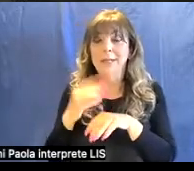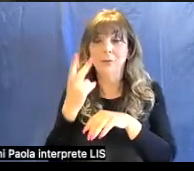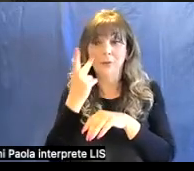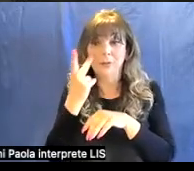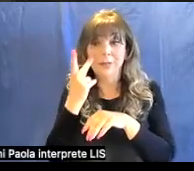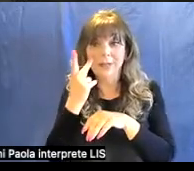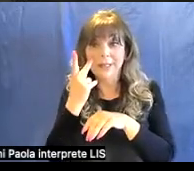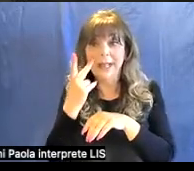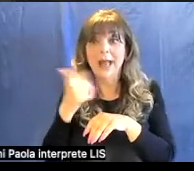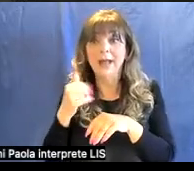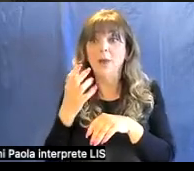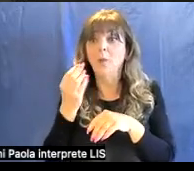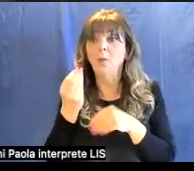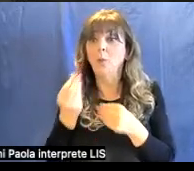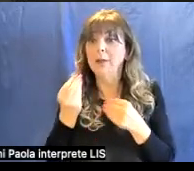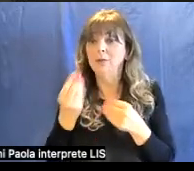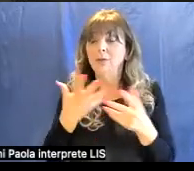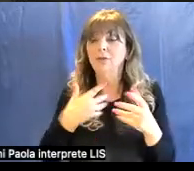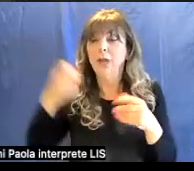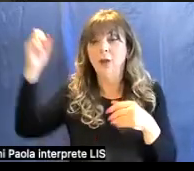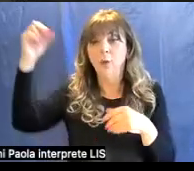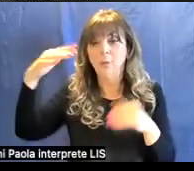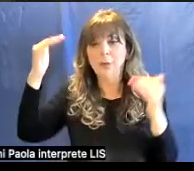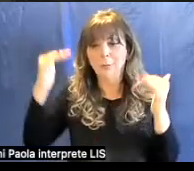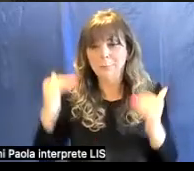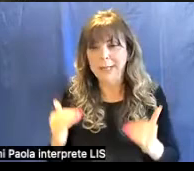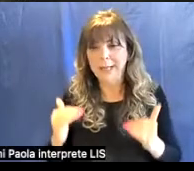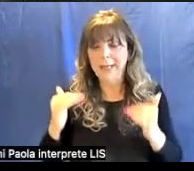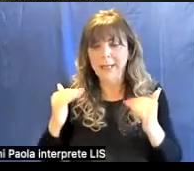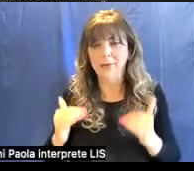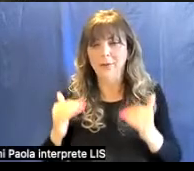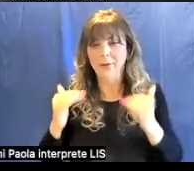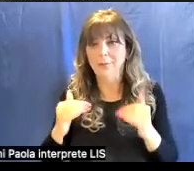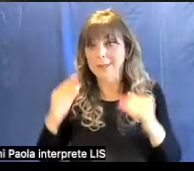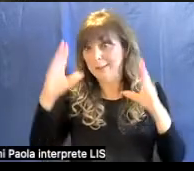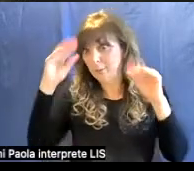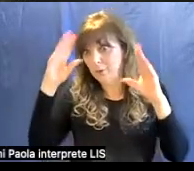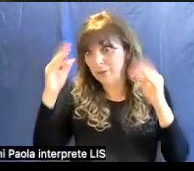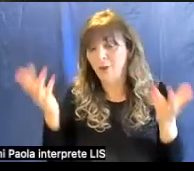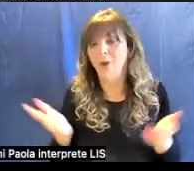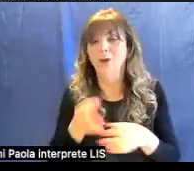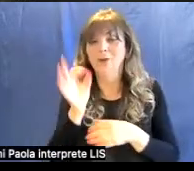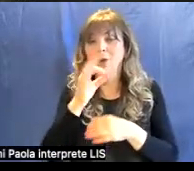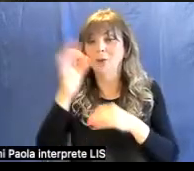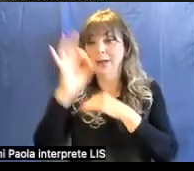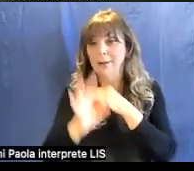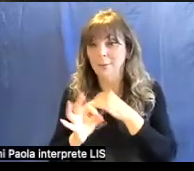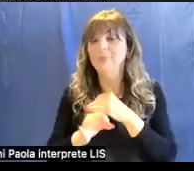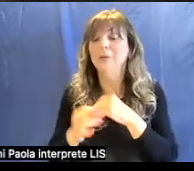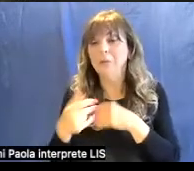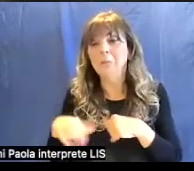luminosità, quindi di notte o al tramonto.